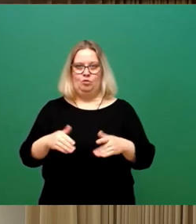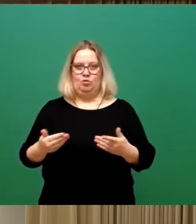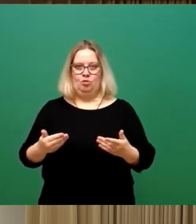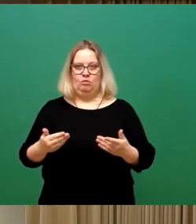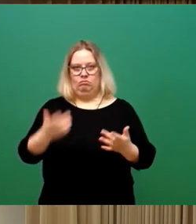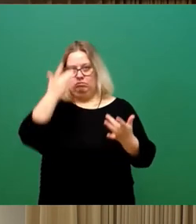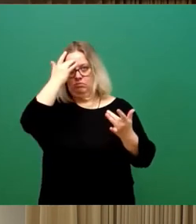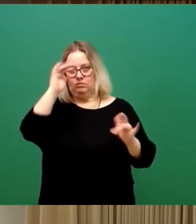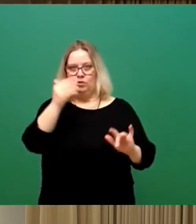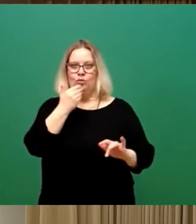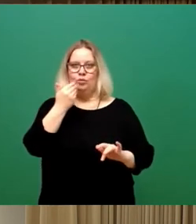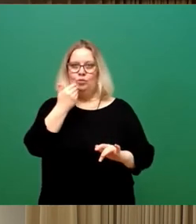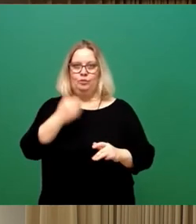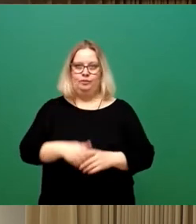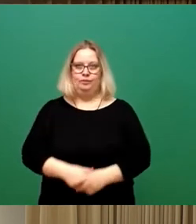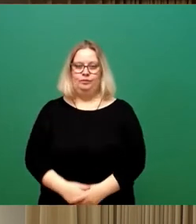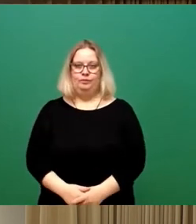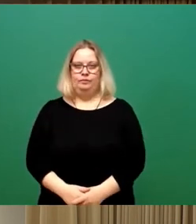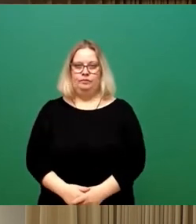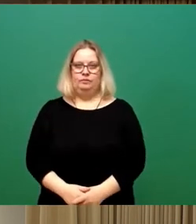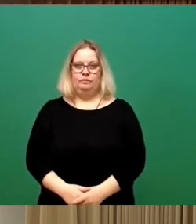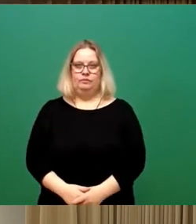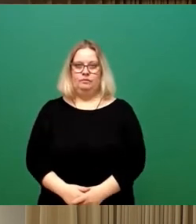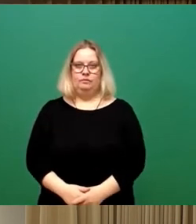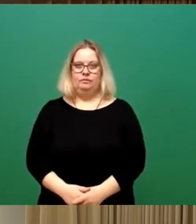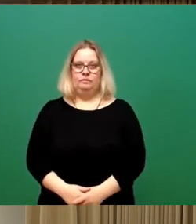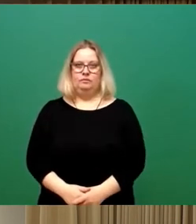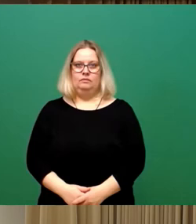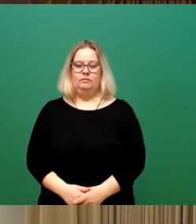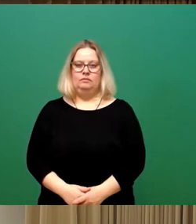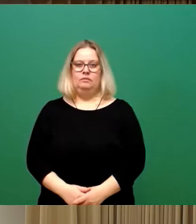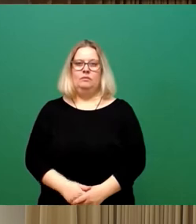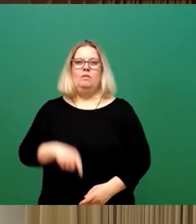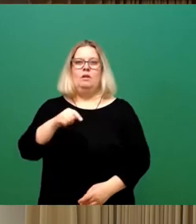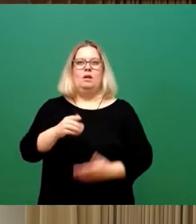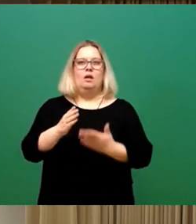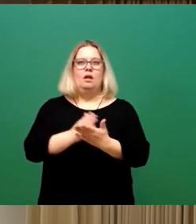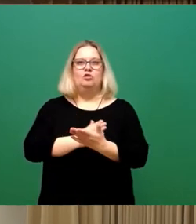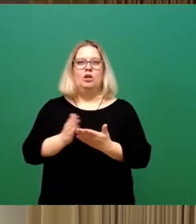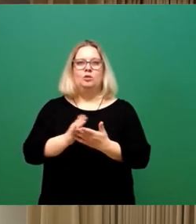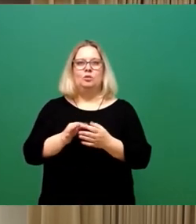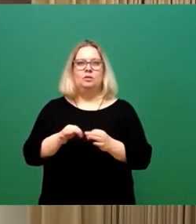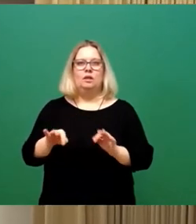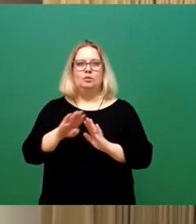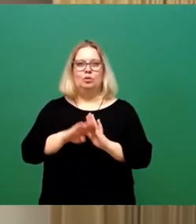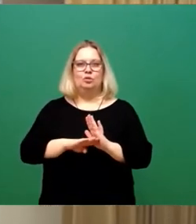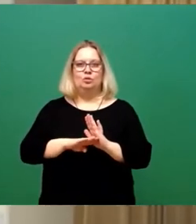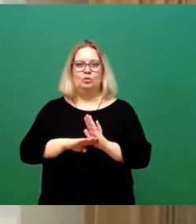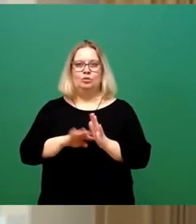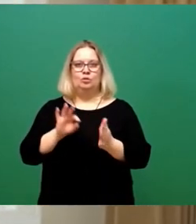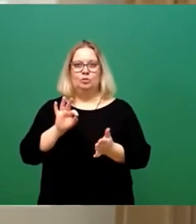hier zulässig Mit dieser Entscheidung zum Tagesordnungspunkt 3